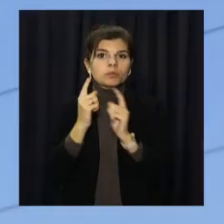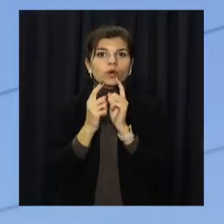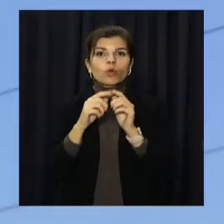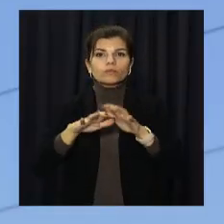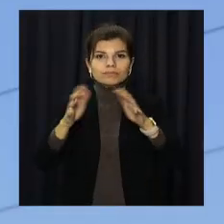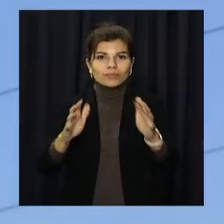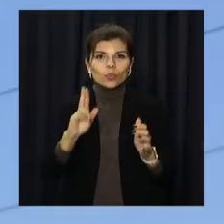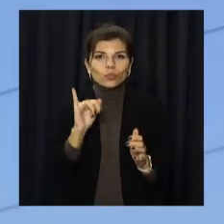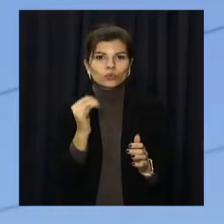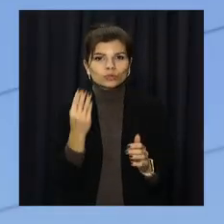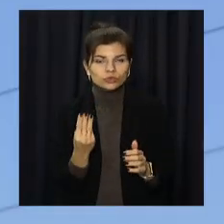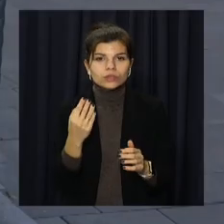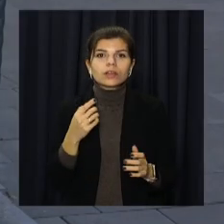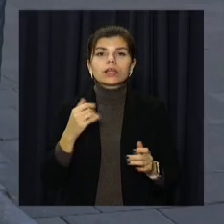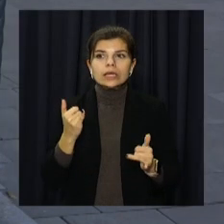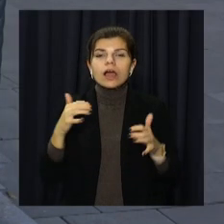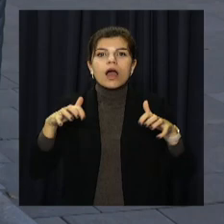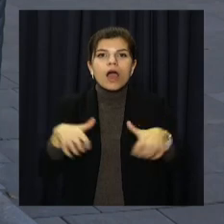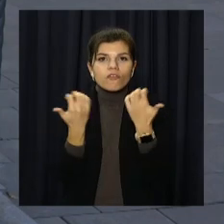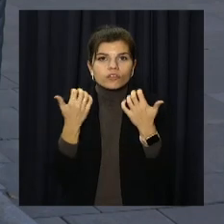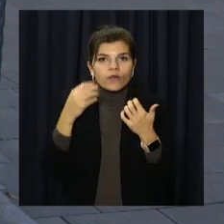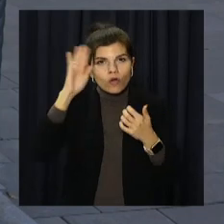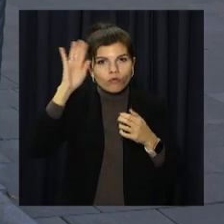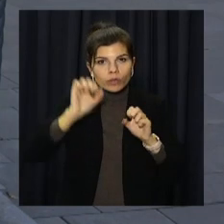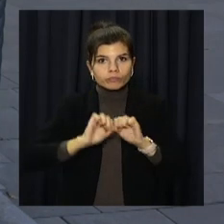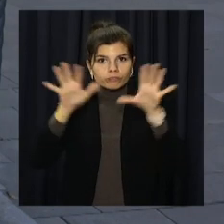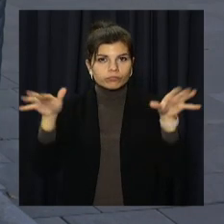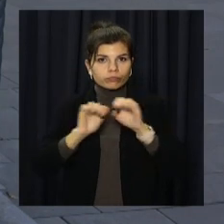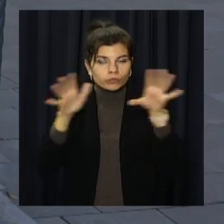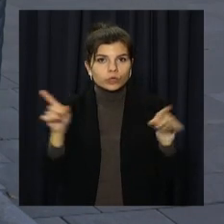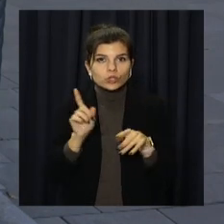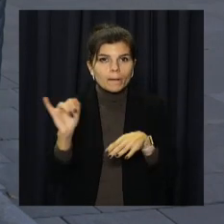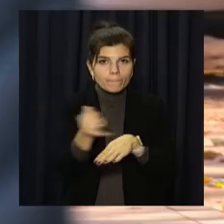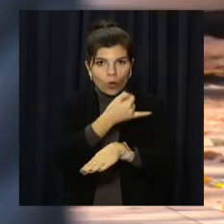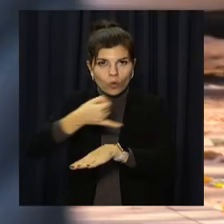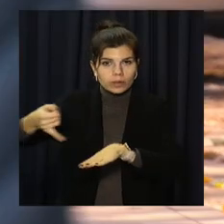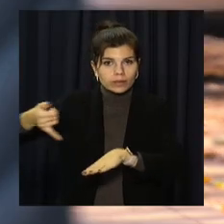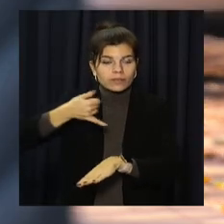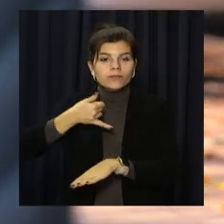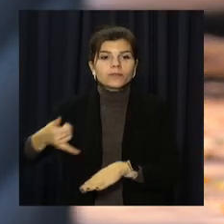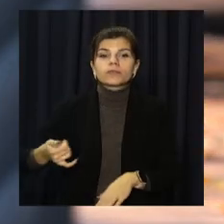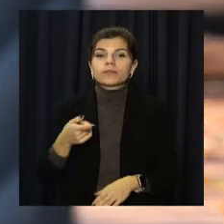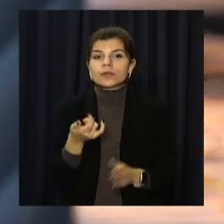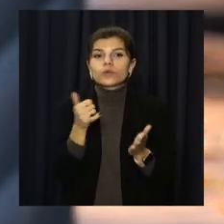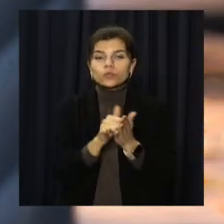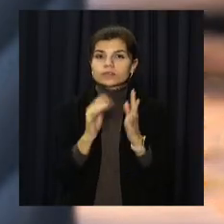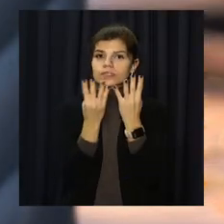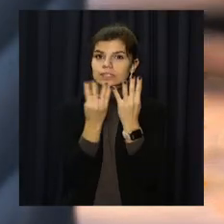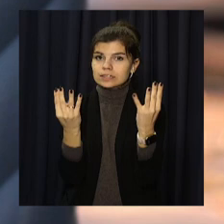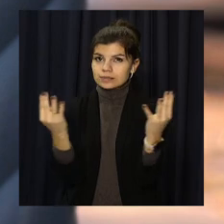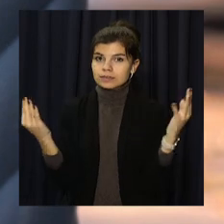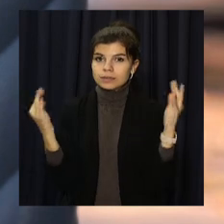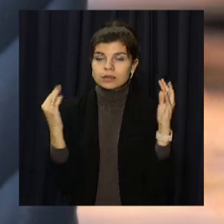кущів. Облаштували систему поливу. Фінальна частина – благоустрій території під дитячий майданчик та встановлення парканів.